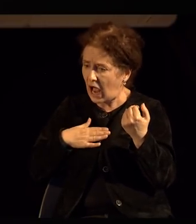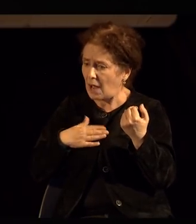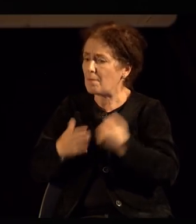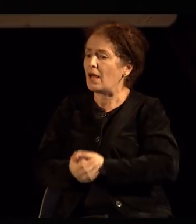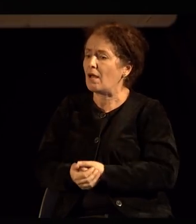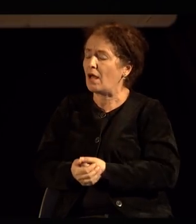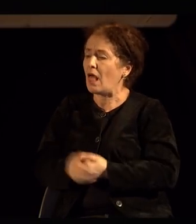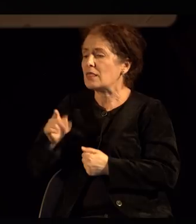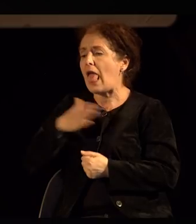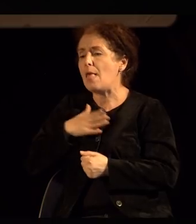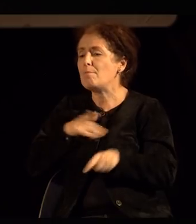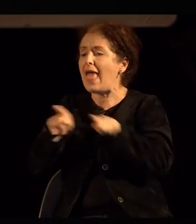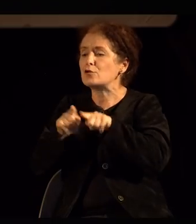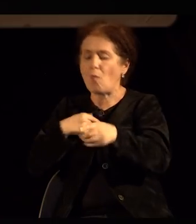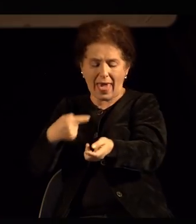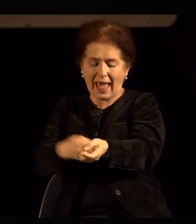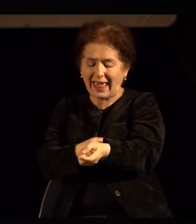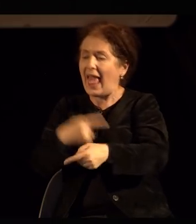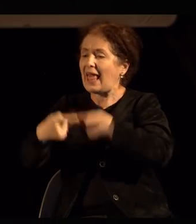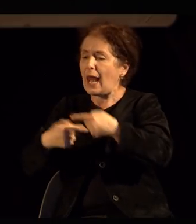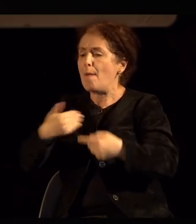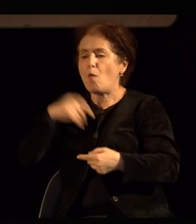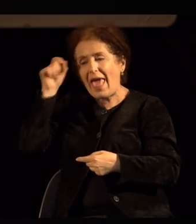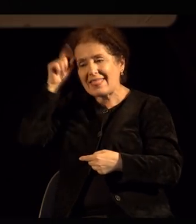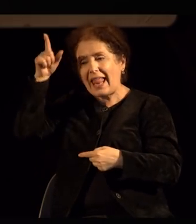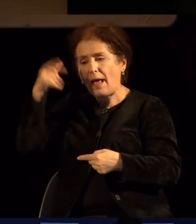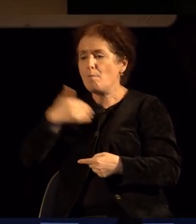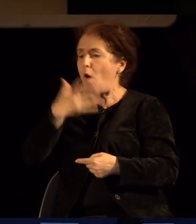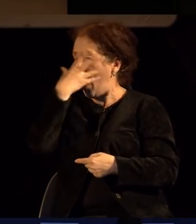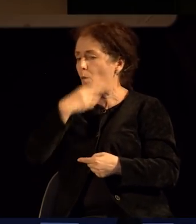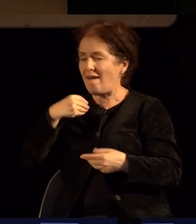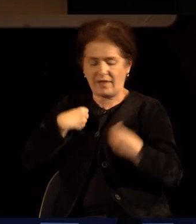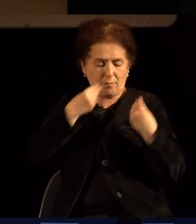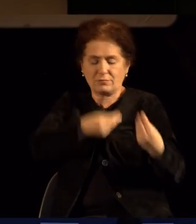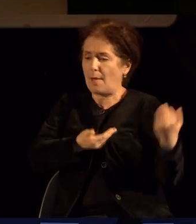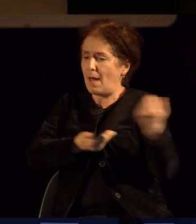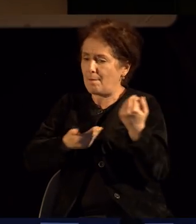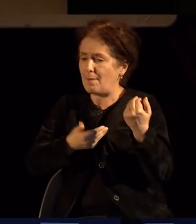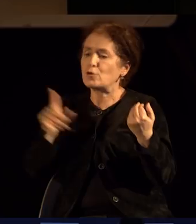ке ги има моите гени, мојата интелигенција обавена заедно со таа на партнерот.